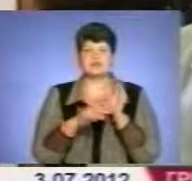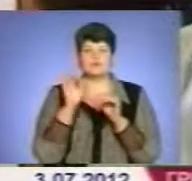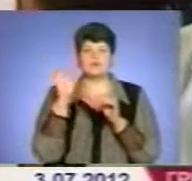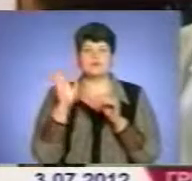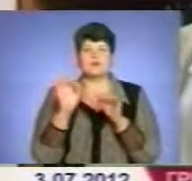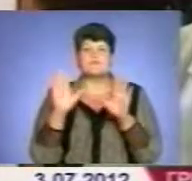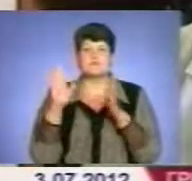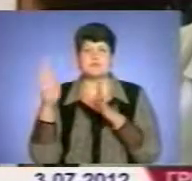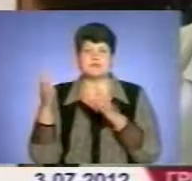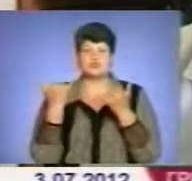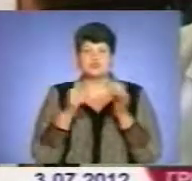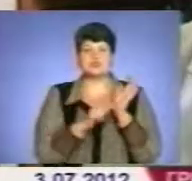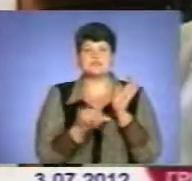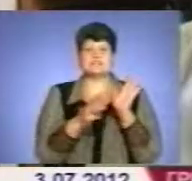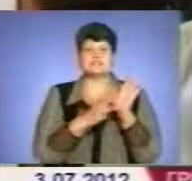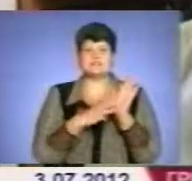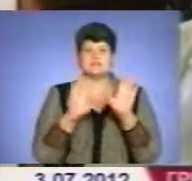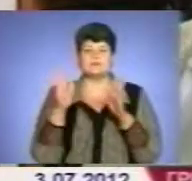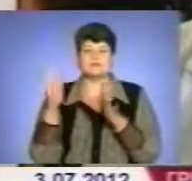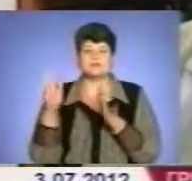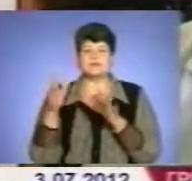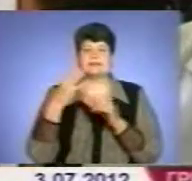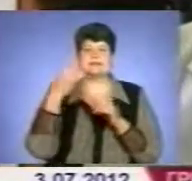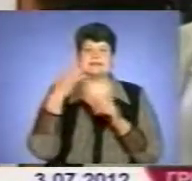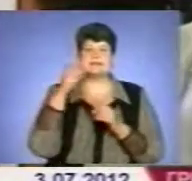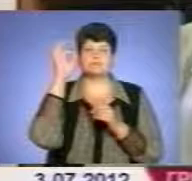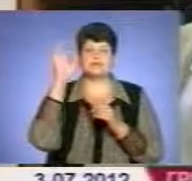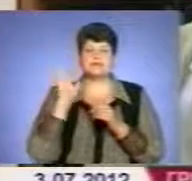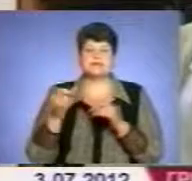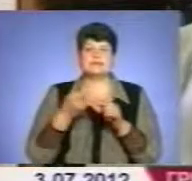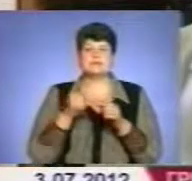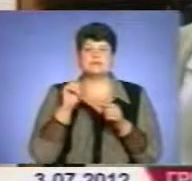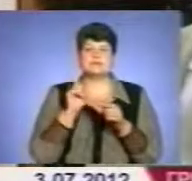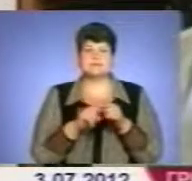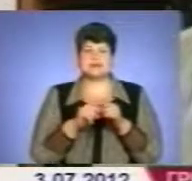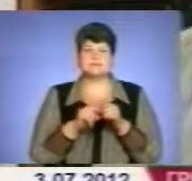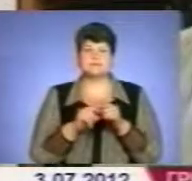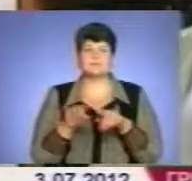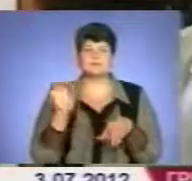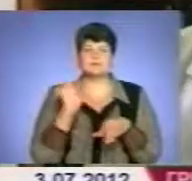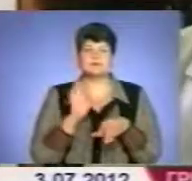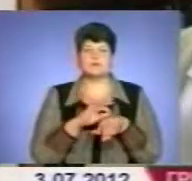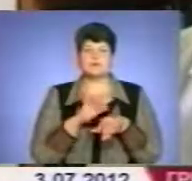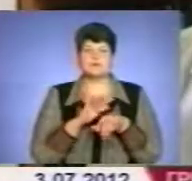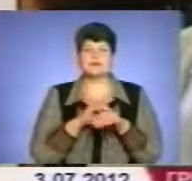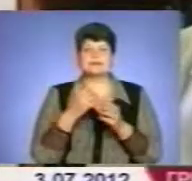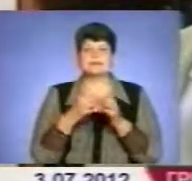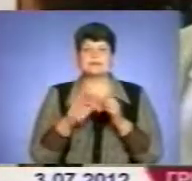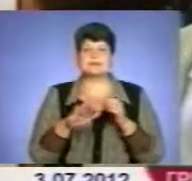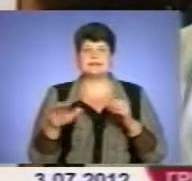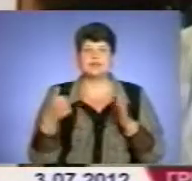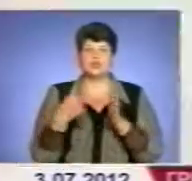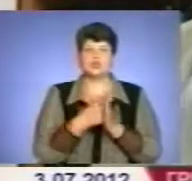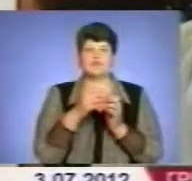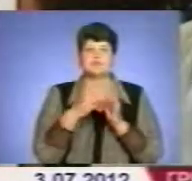випадків гострих респіраторних захворювань. 30% із них – це захворювання зареєстровані серед дітей до 18